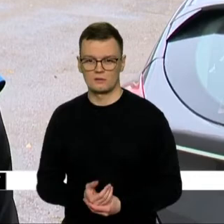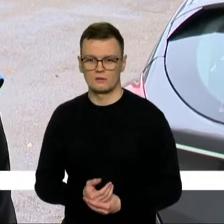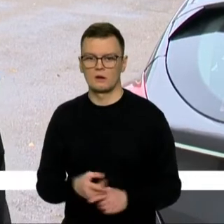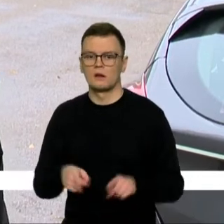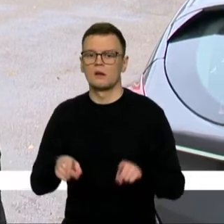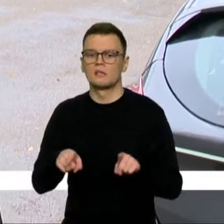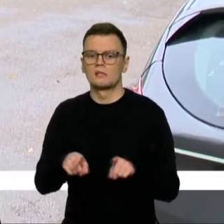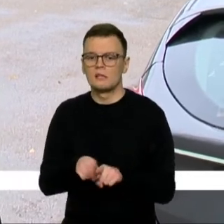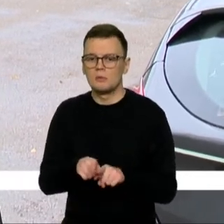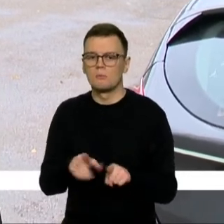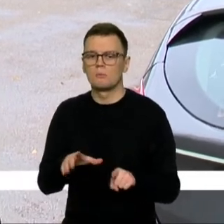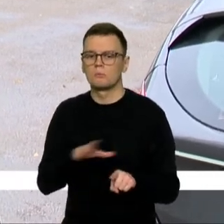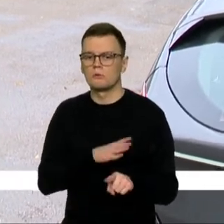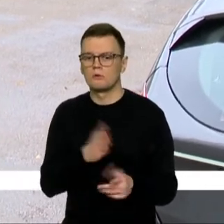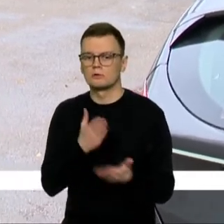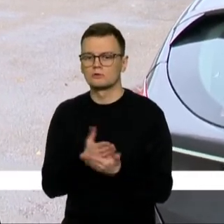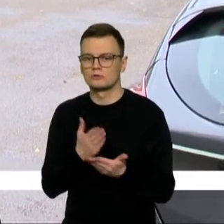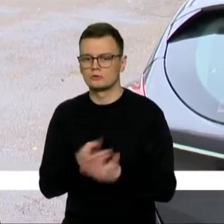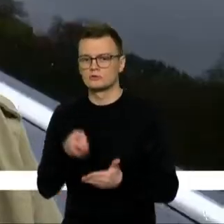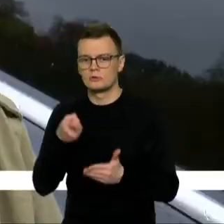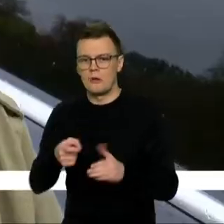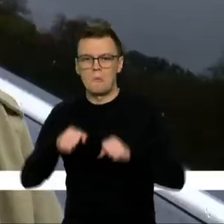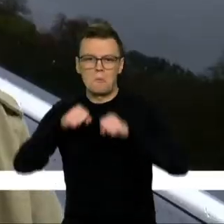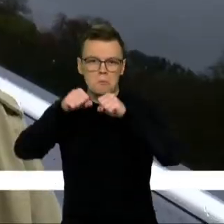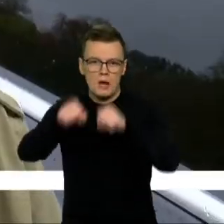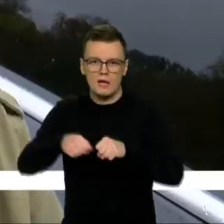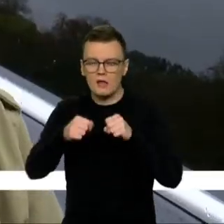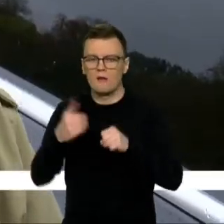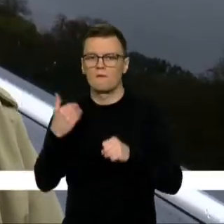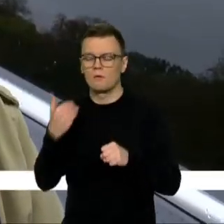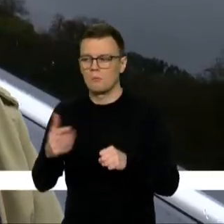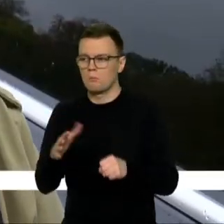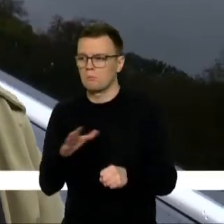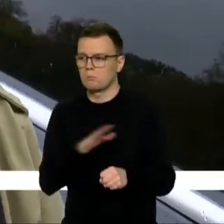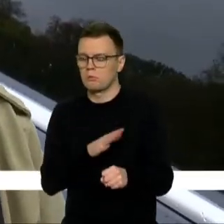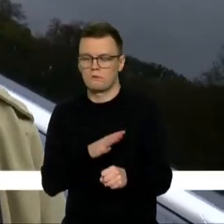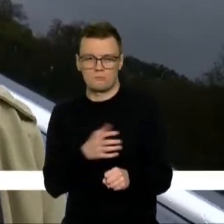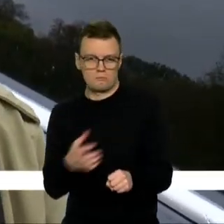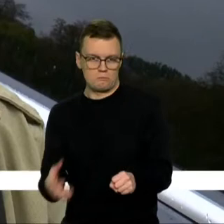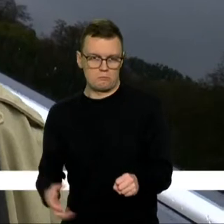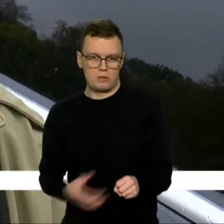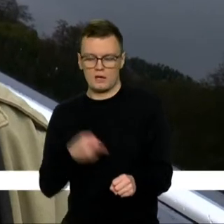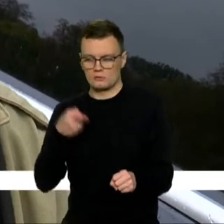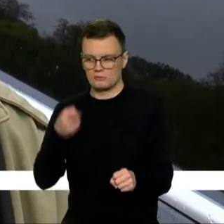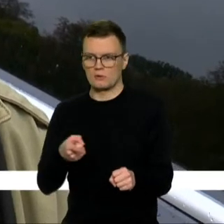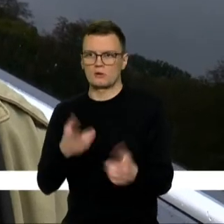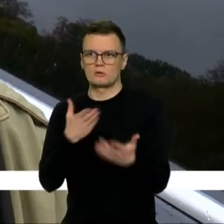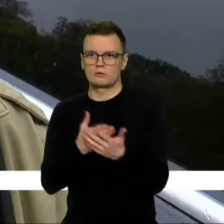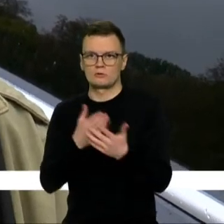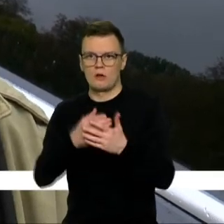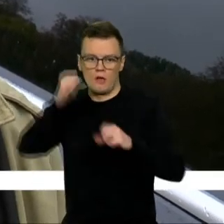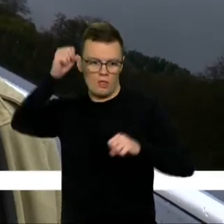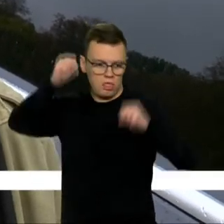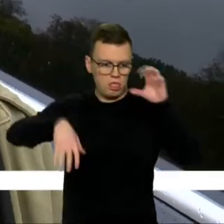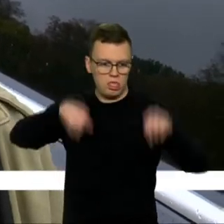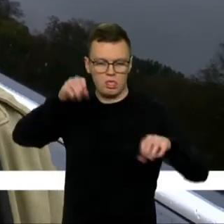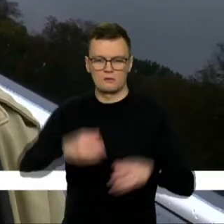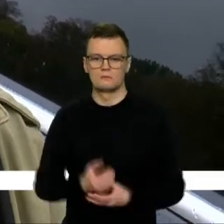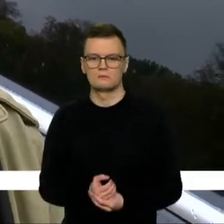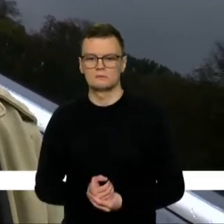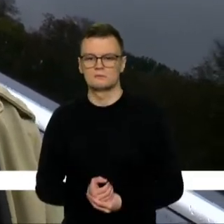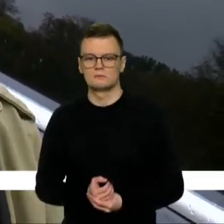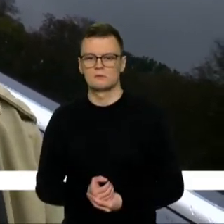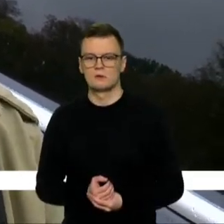jau plaukti buvo baisu, net jau pradėjo birėti. Baisu, važiuojam ir žinokit, bijom. Tikrai laukiam, kada kas vyks. Kai vyks, tada